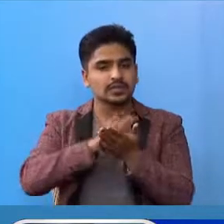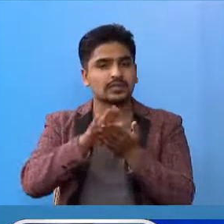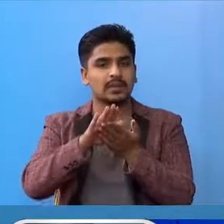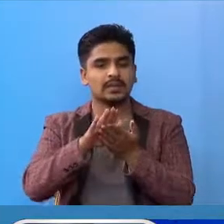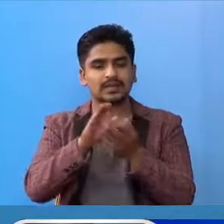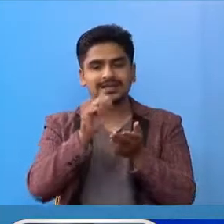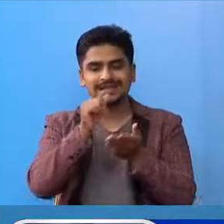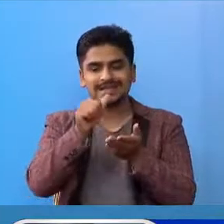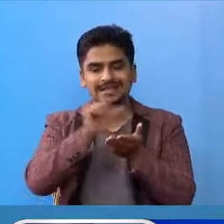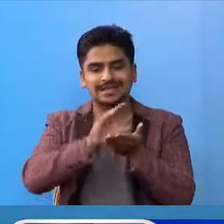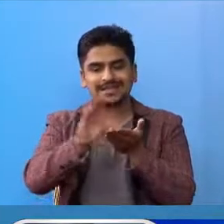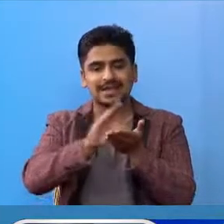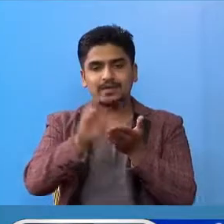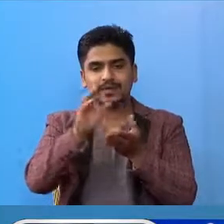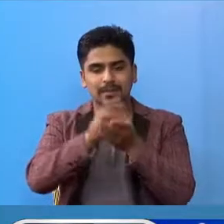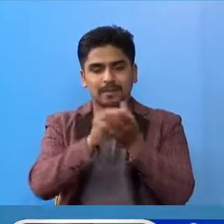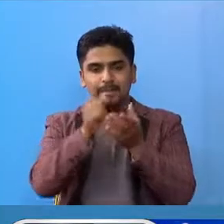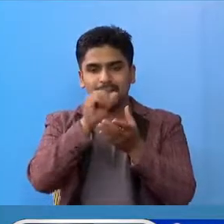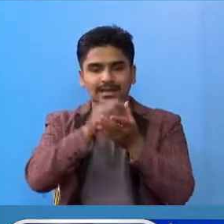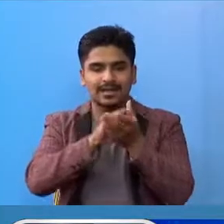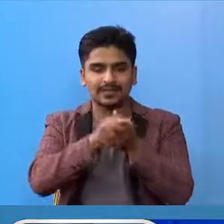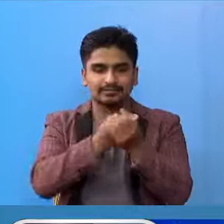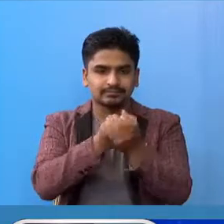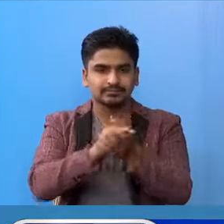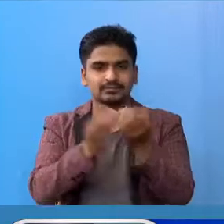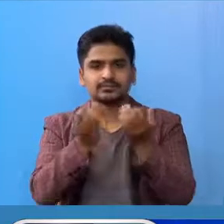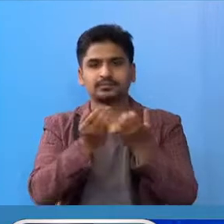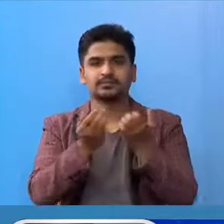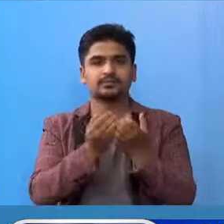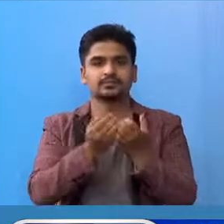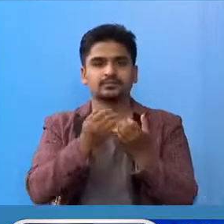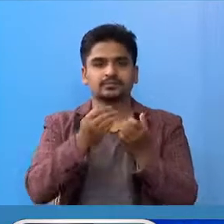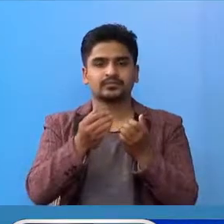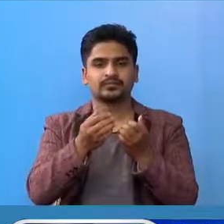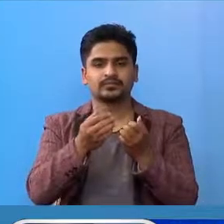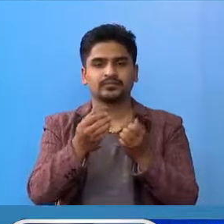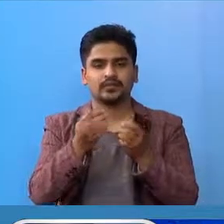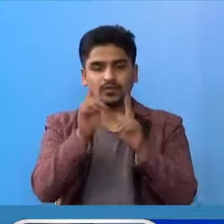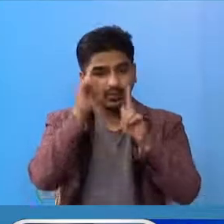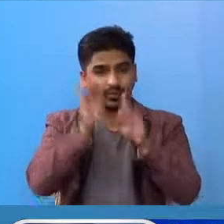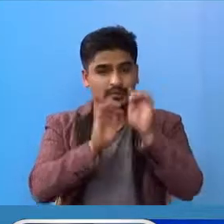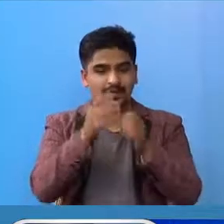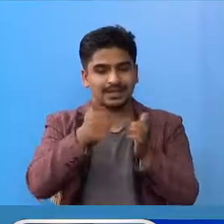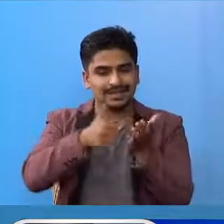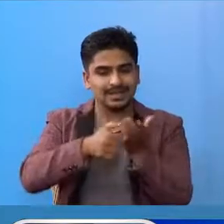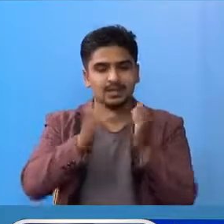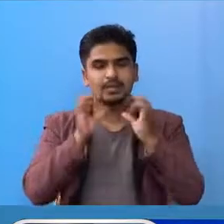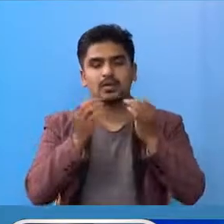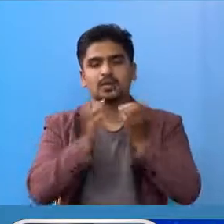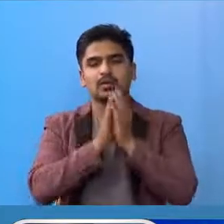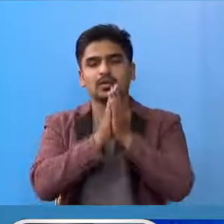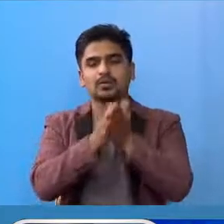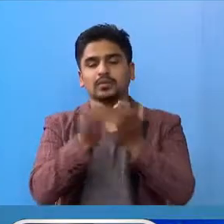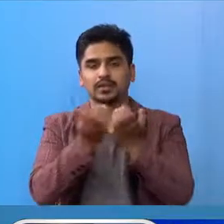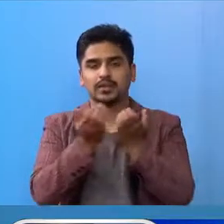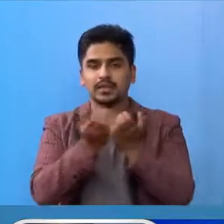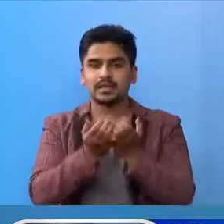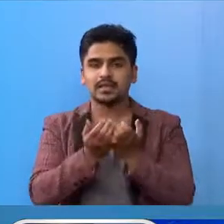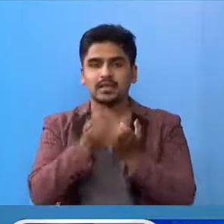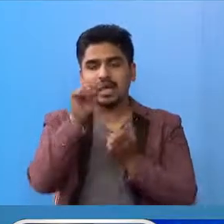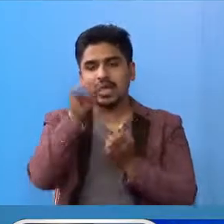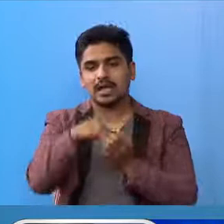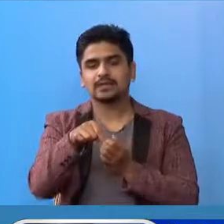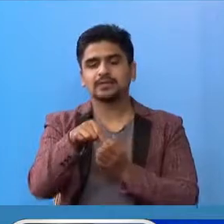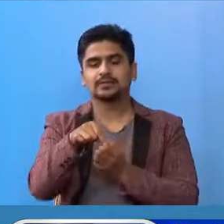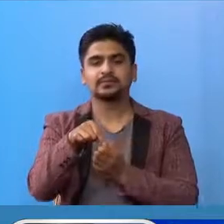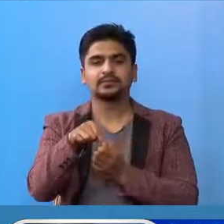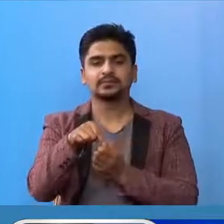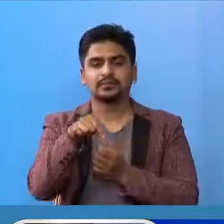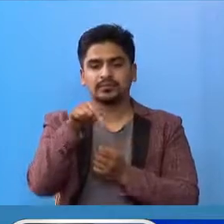साब